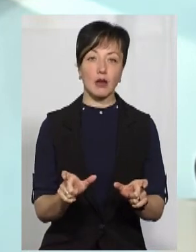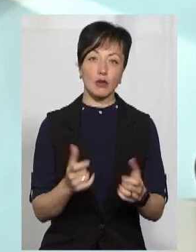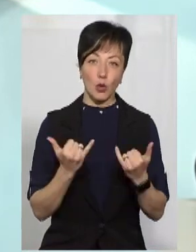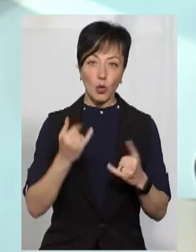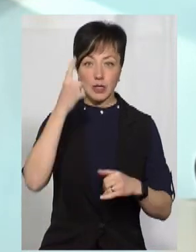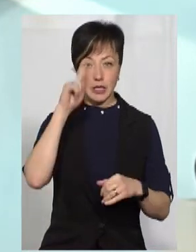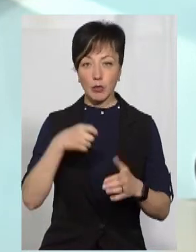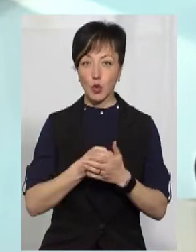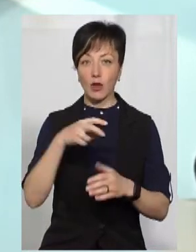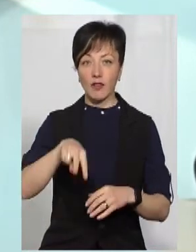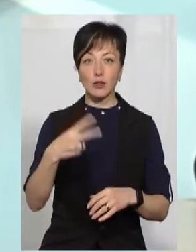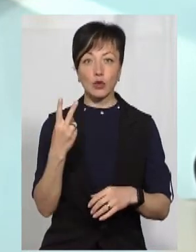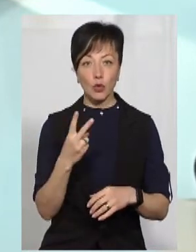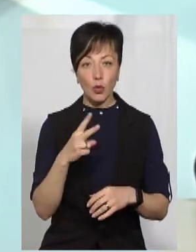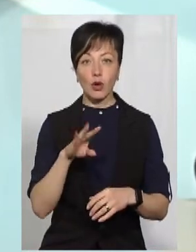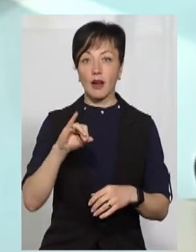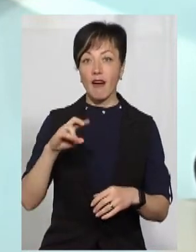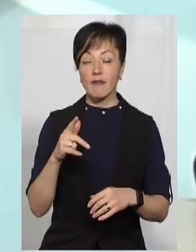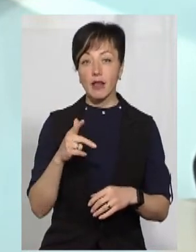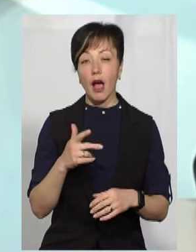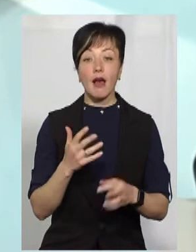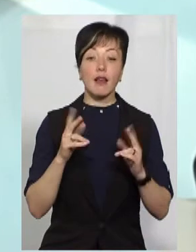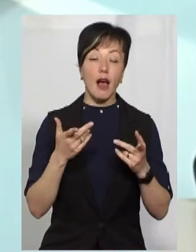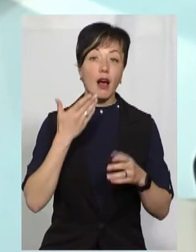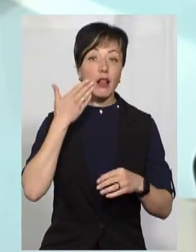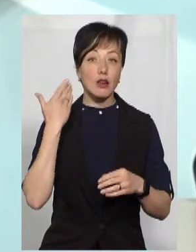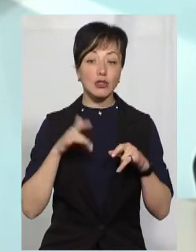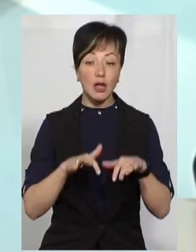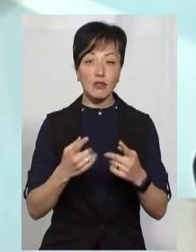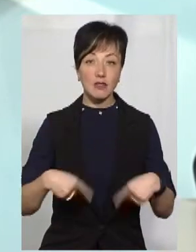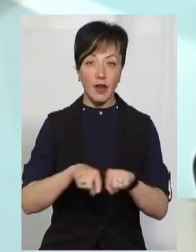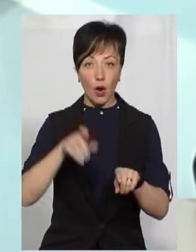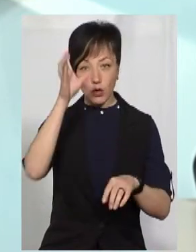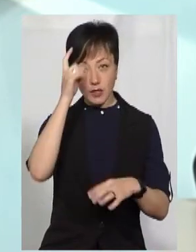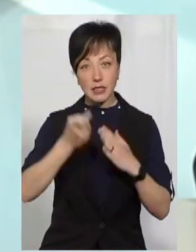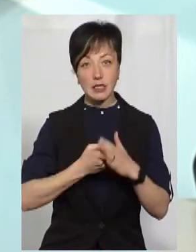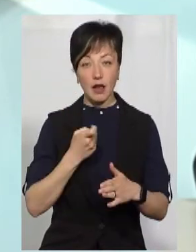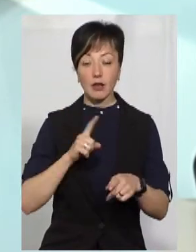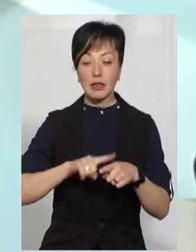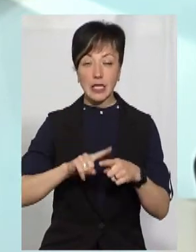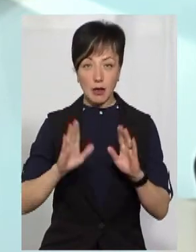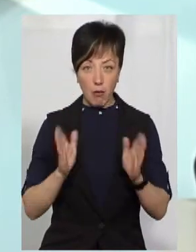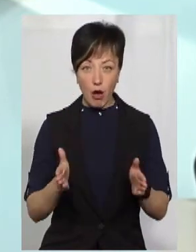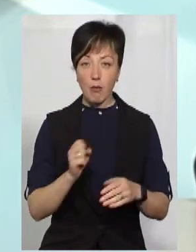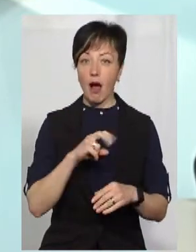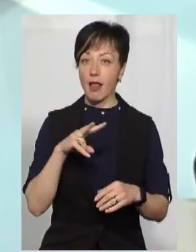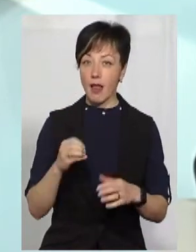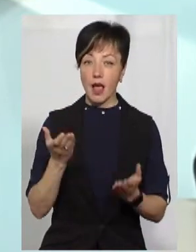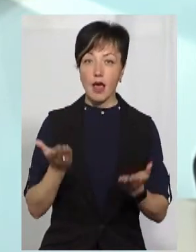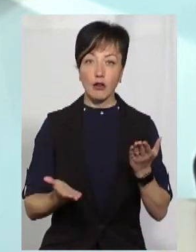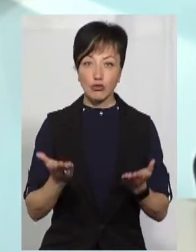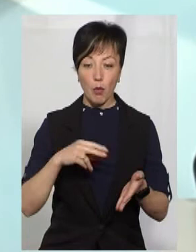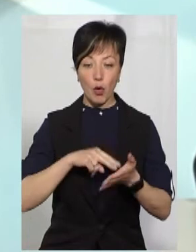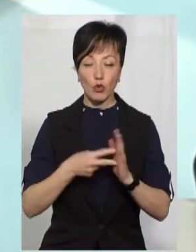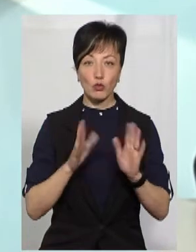сьогодні нам відомо, що він триватиме до 22-го. Які будуть пом'якшувальні заходи у сфері освіти, ми дізнаються незабаром. Але якщо